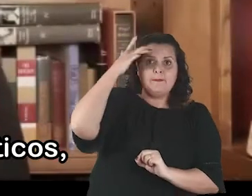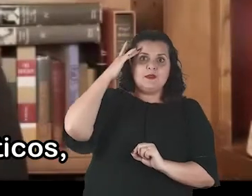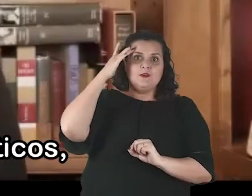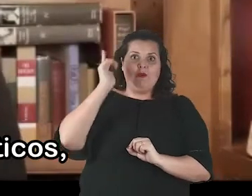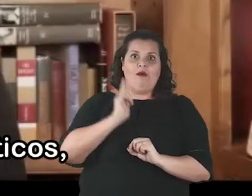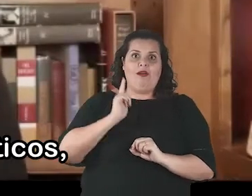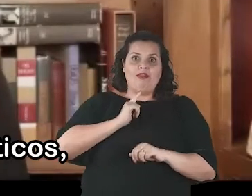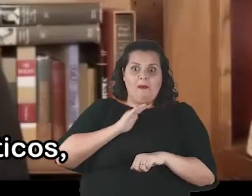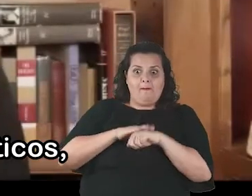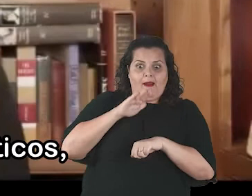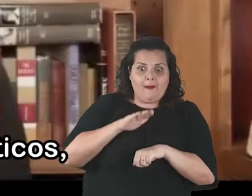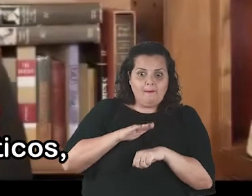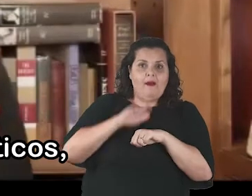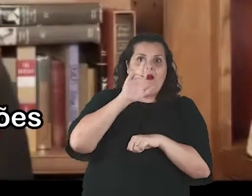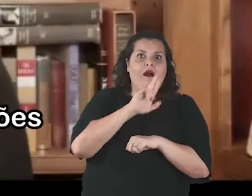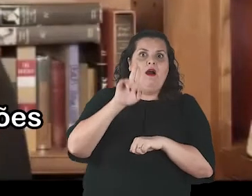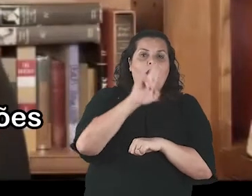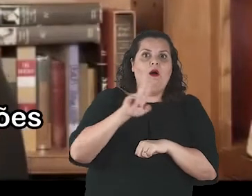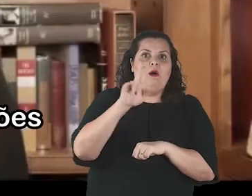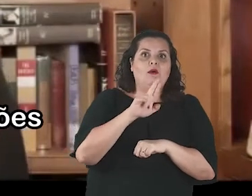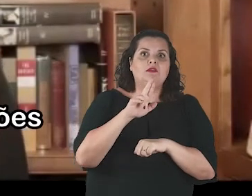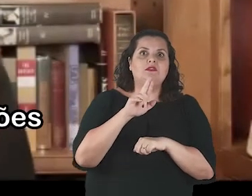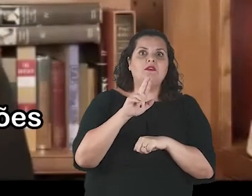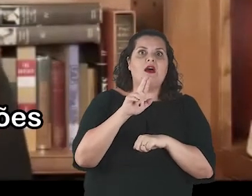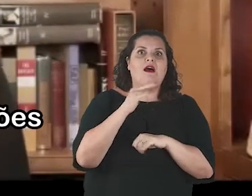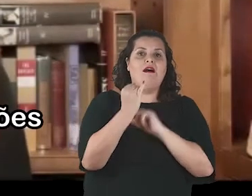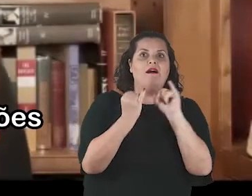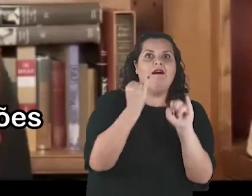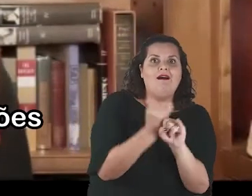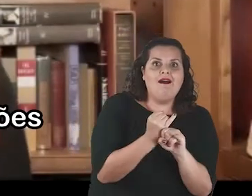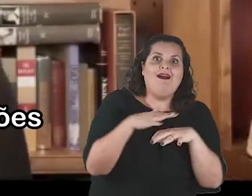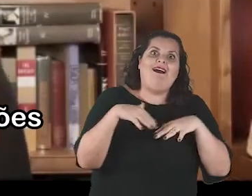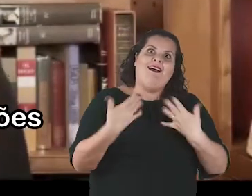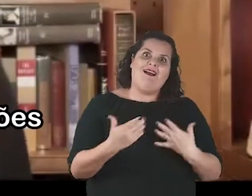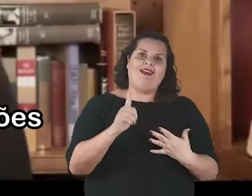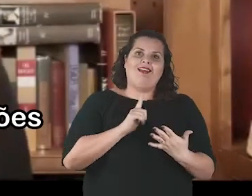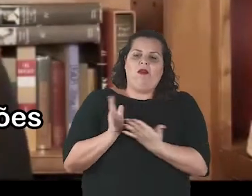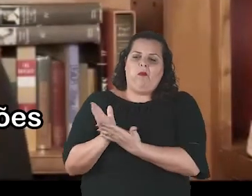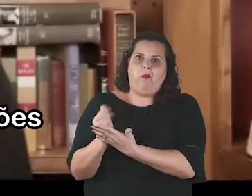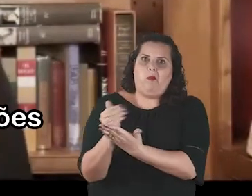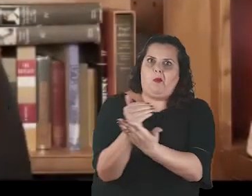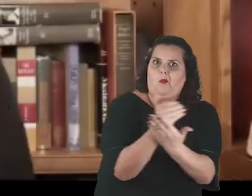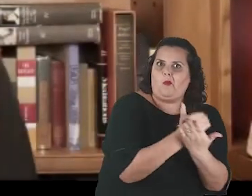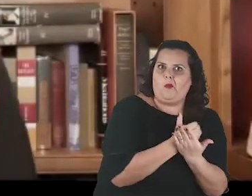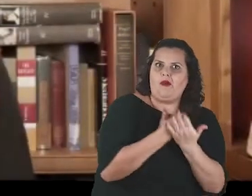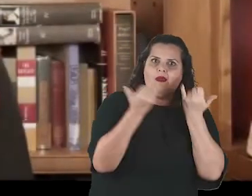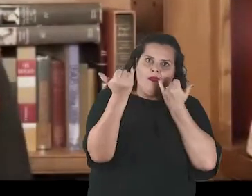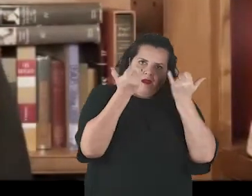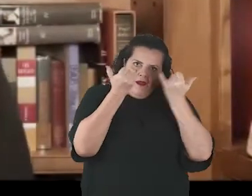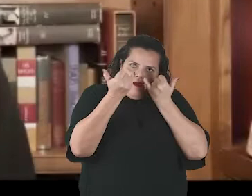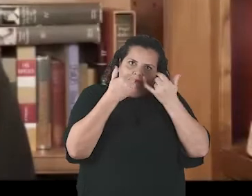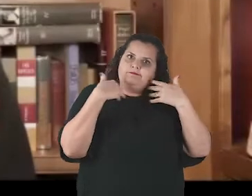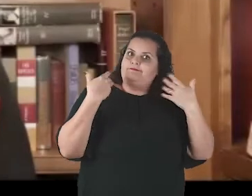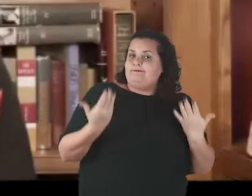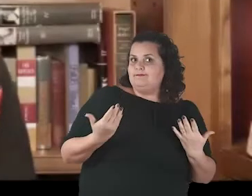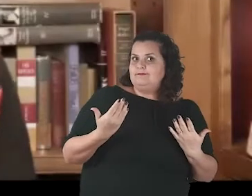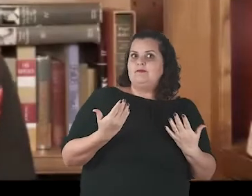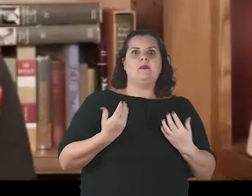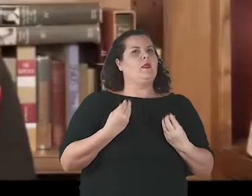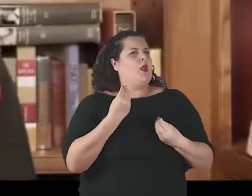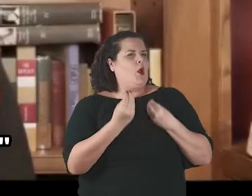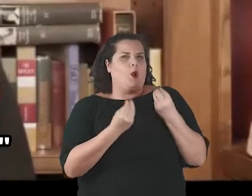key operational mechanisms, including real-time rewards and punishments of things like,